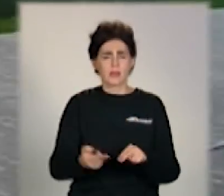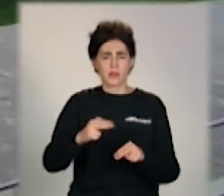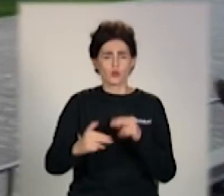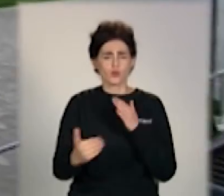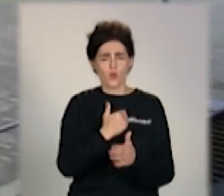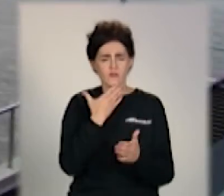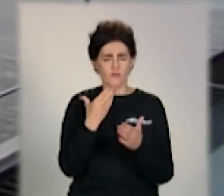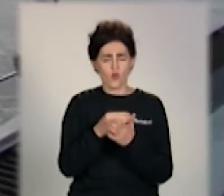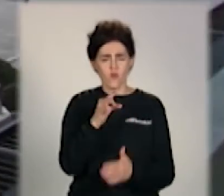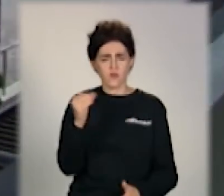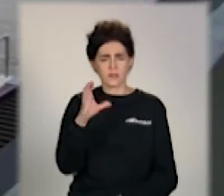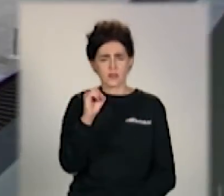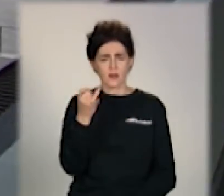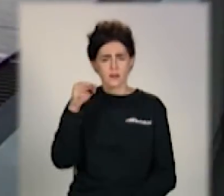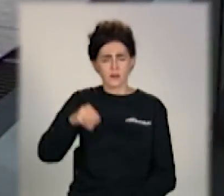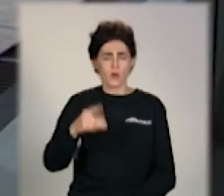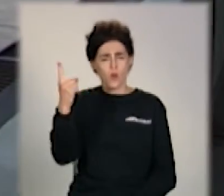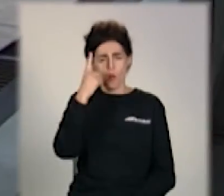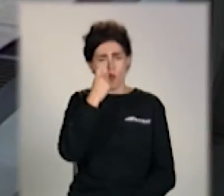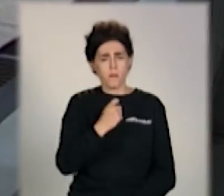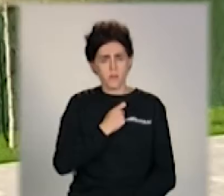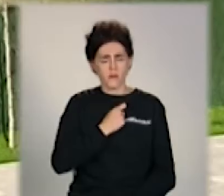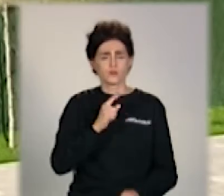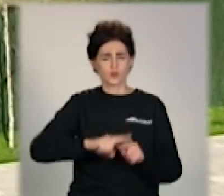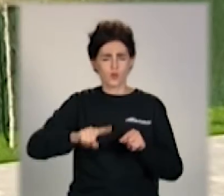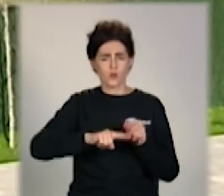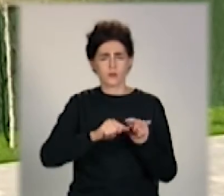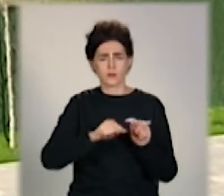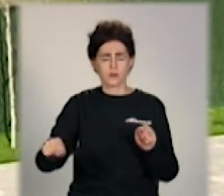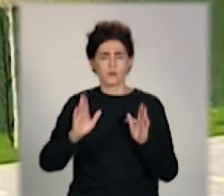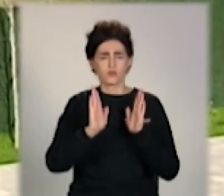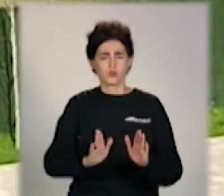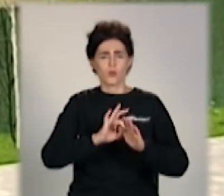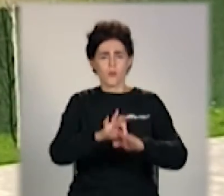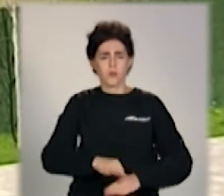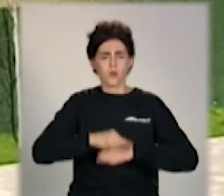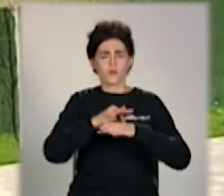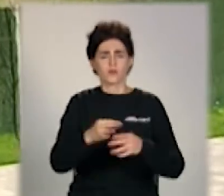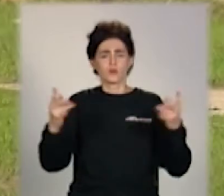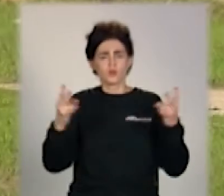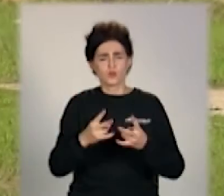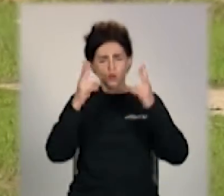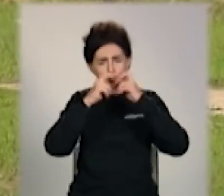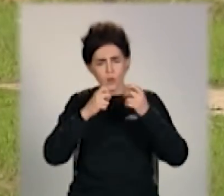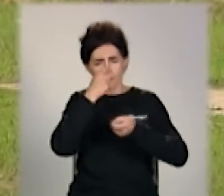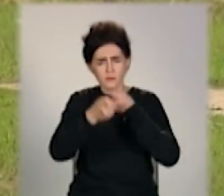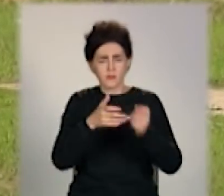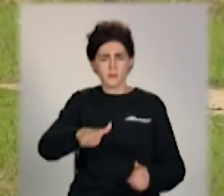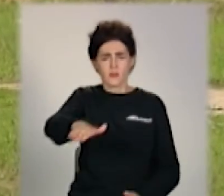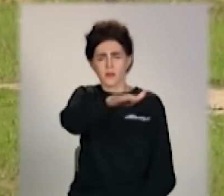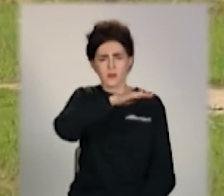офіційному сайті пресслужба компанії повідомила, недовзі вони проведуть усі необхідні дослідження території